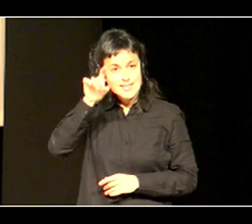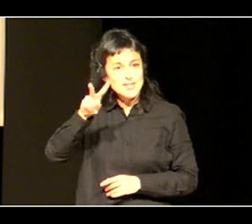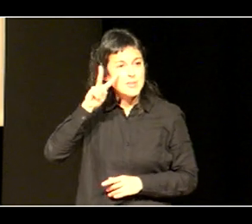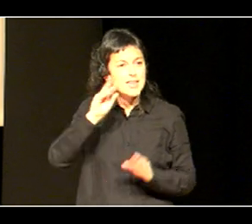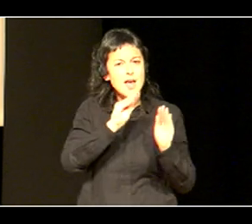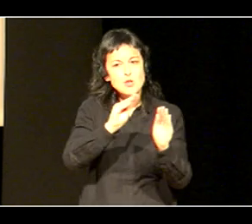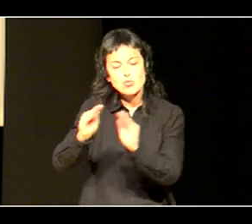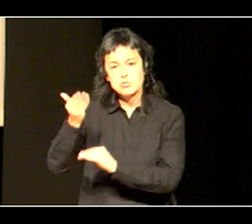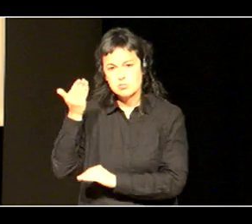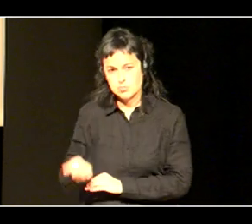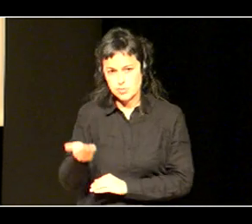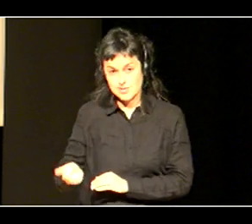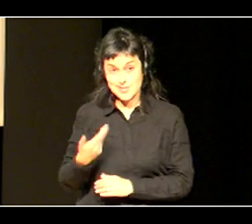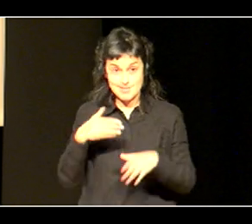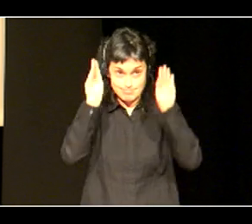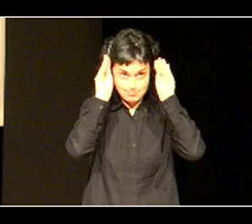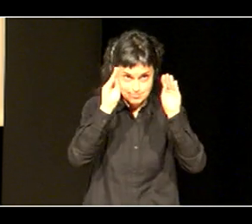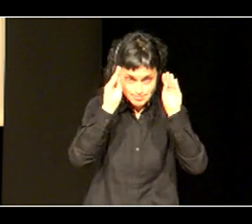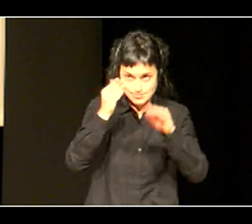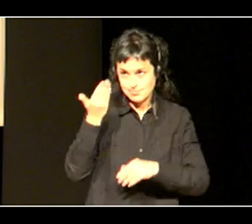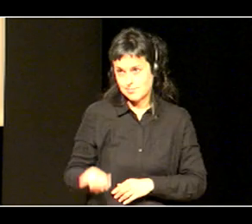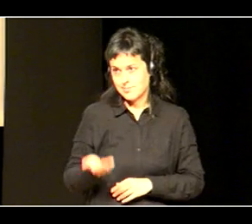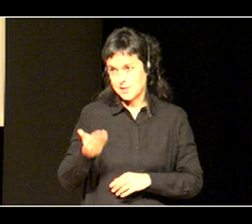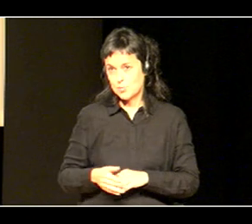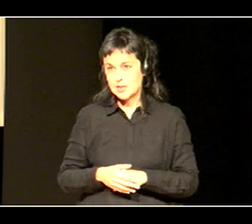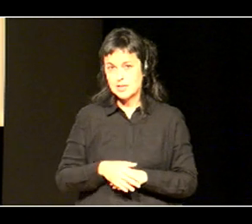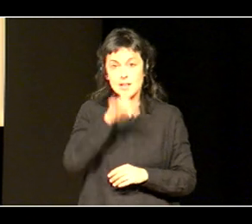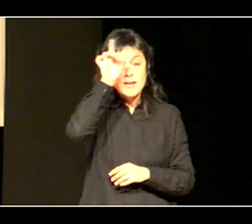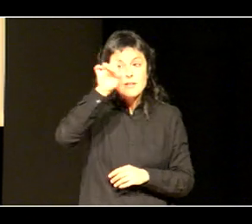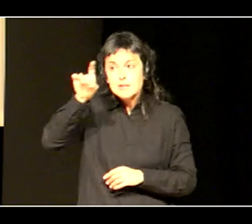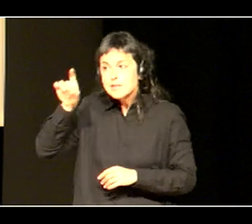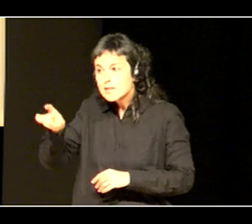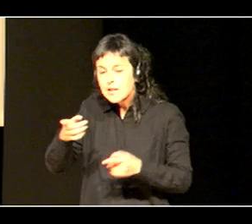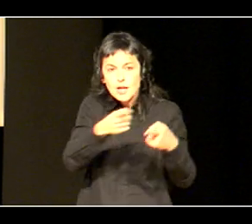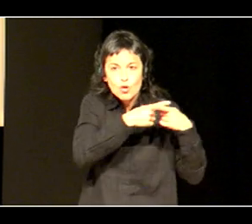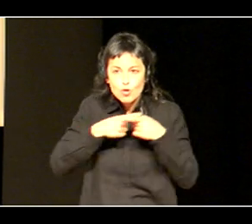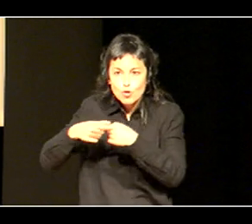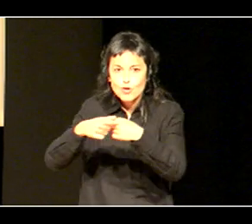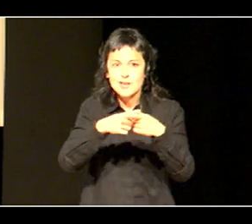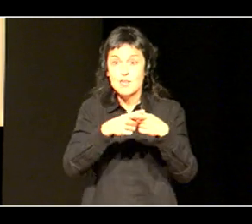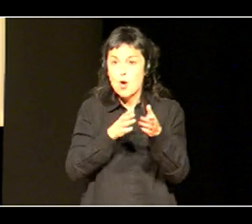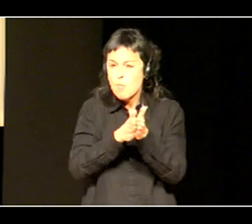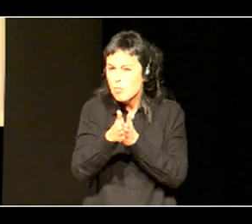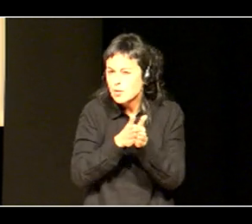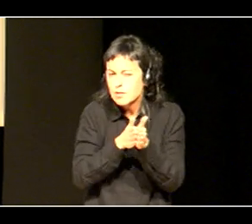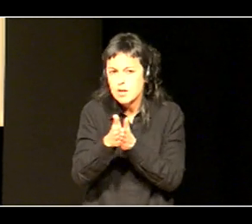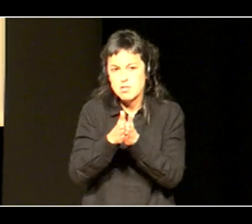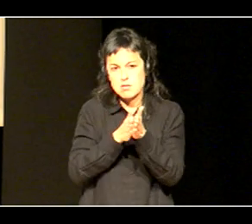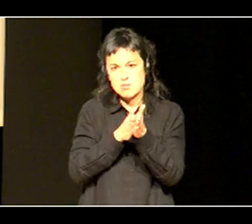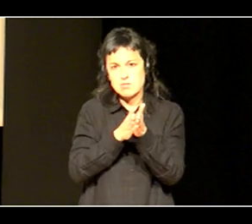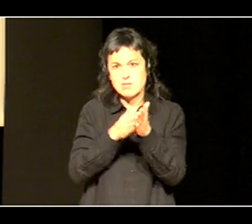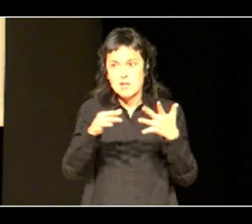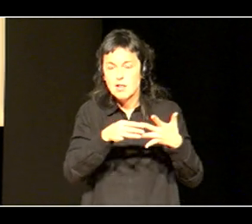irakazlen prestakuntza, irakazlen koordinazioa, irakazlen motivazioa, irakazlen